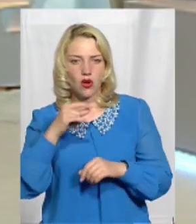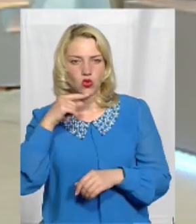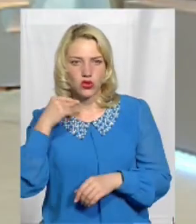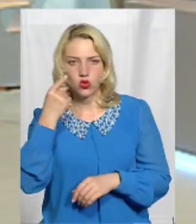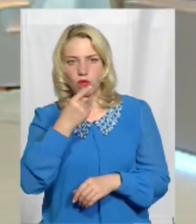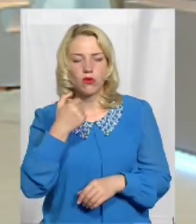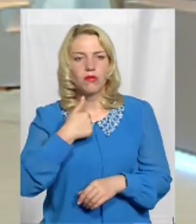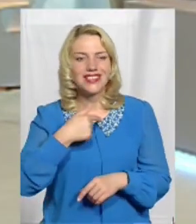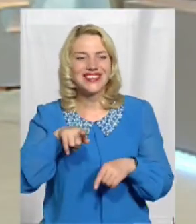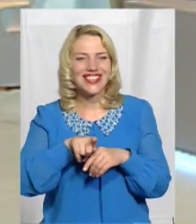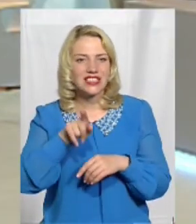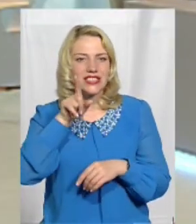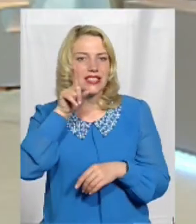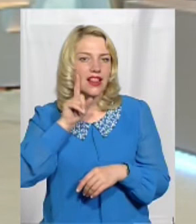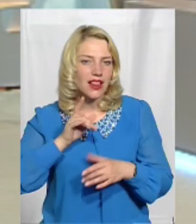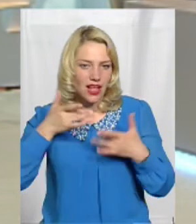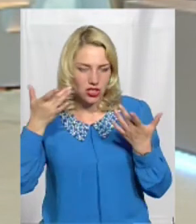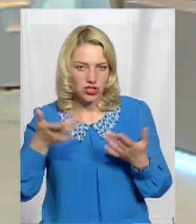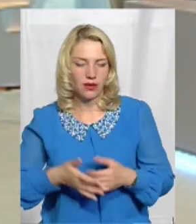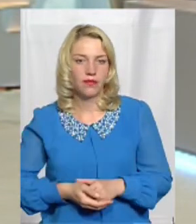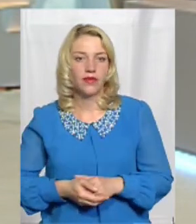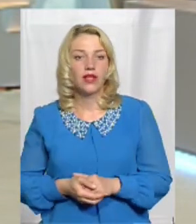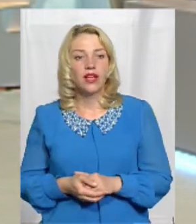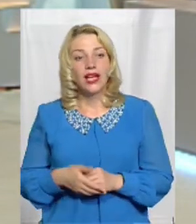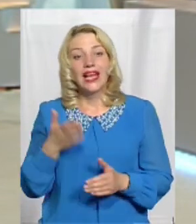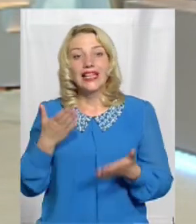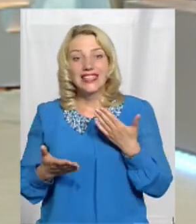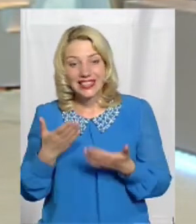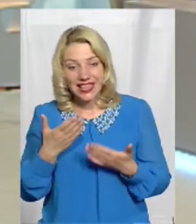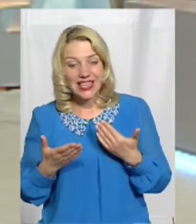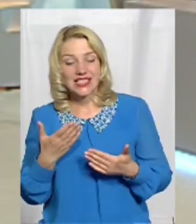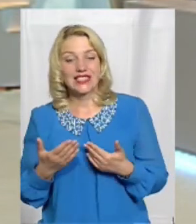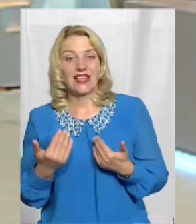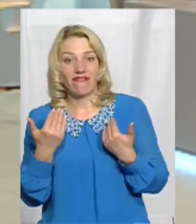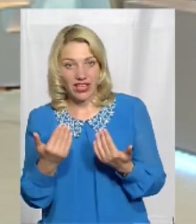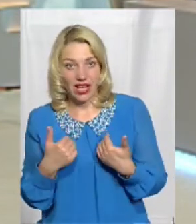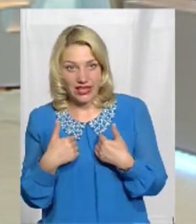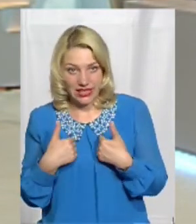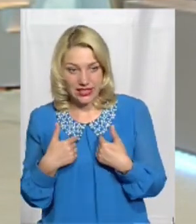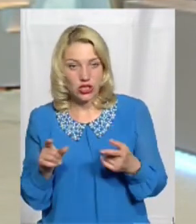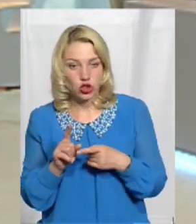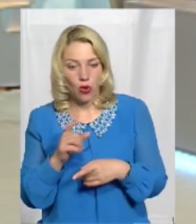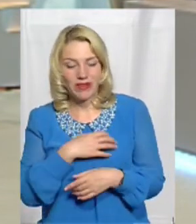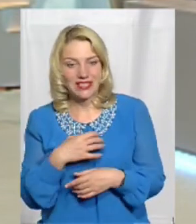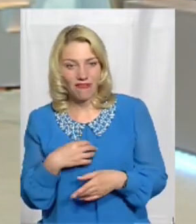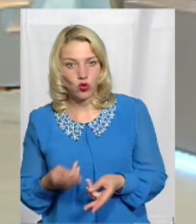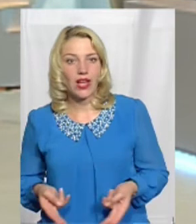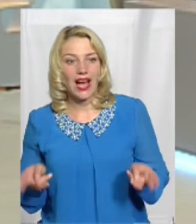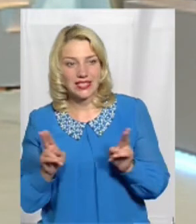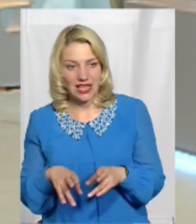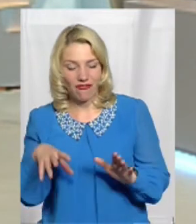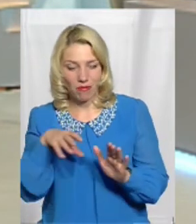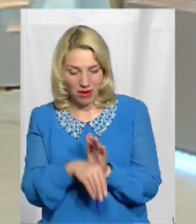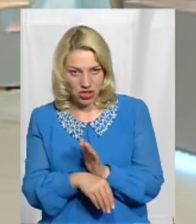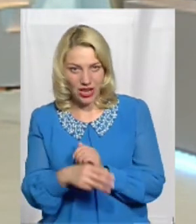Мені так легше Якщо ви хочете, щоб Славута Осталася в